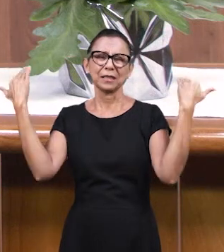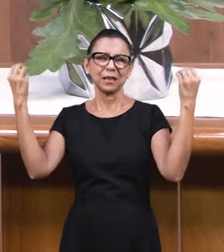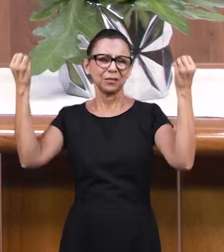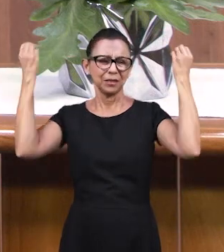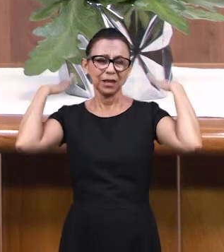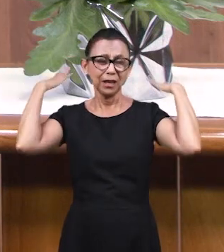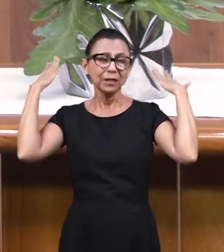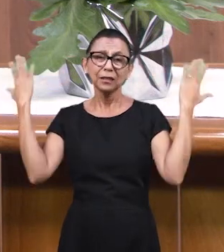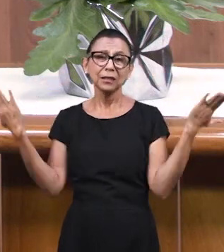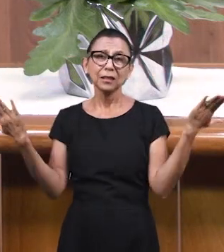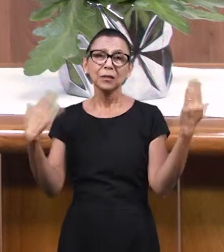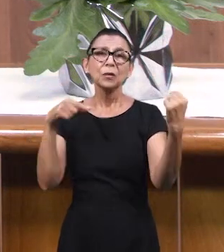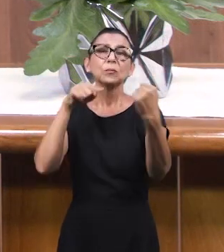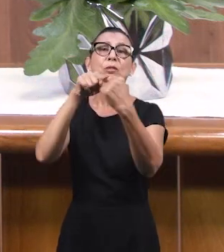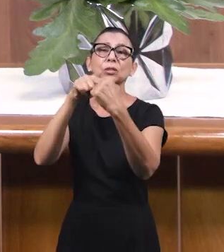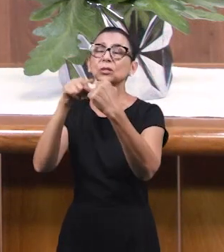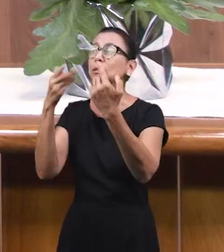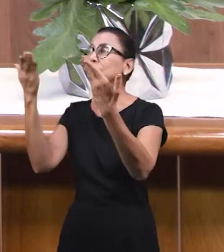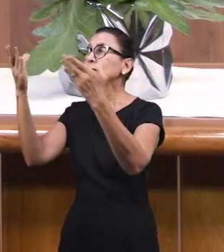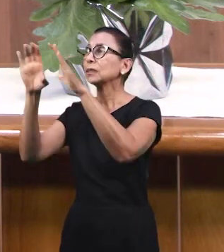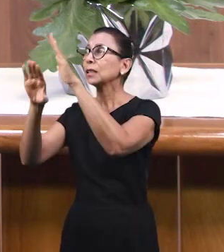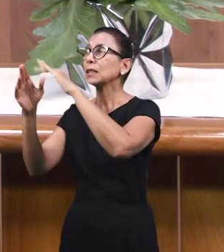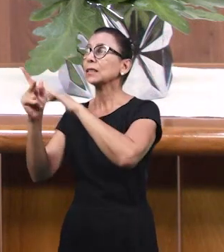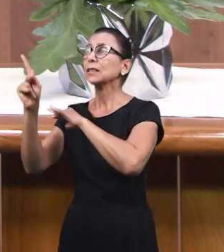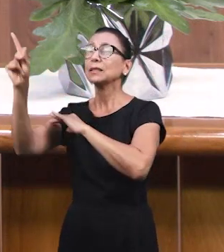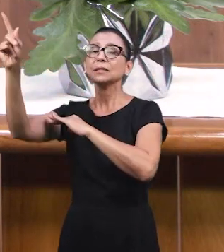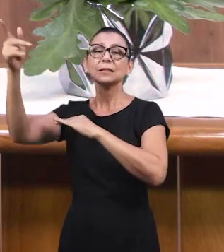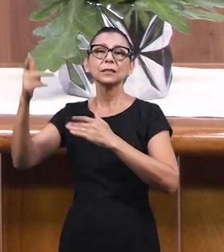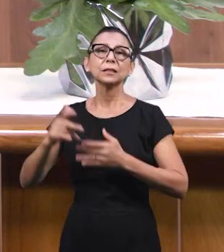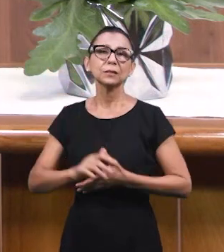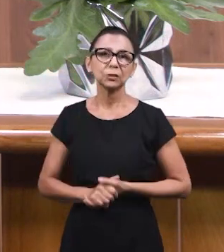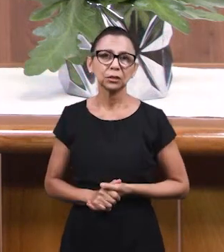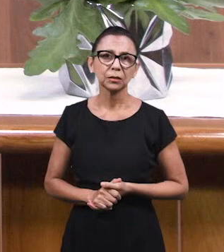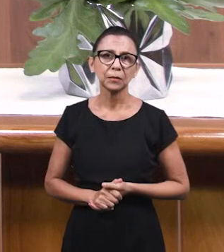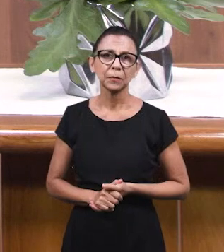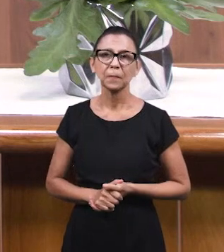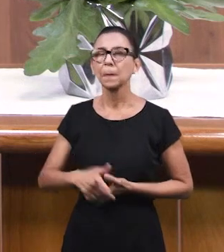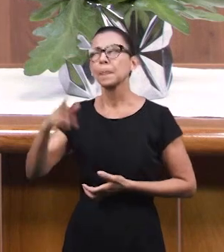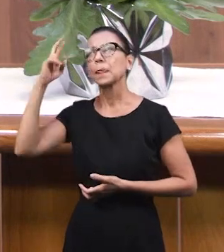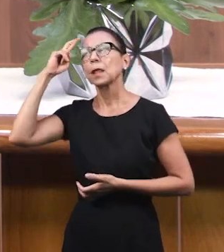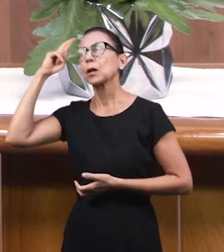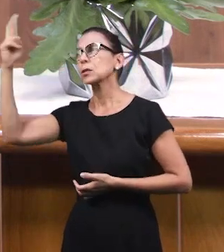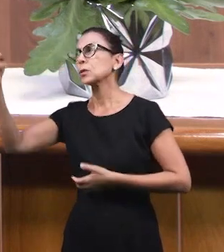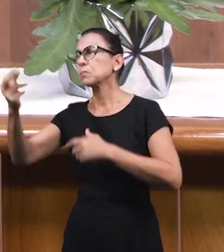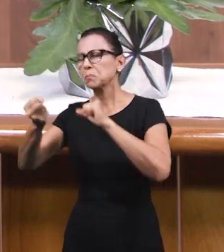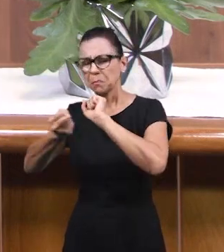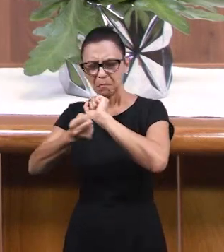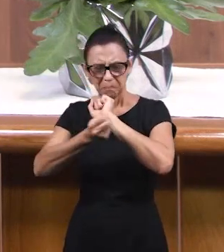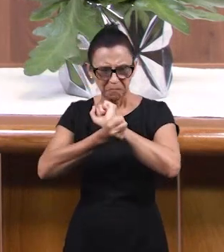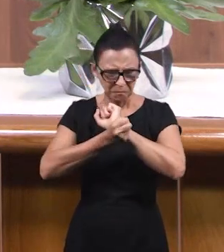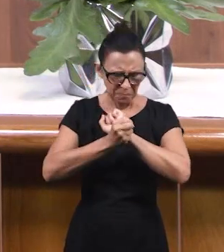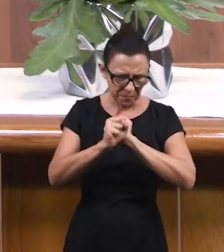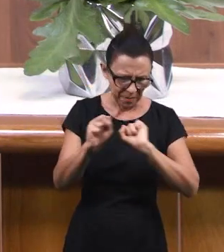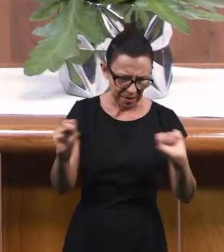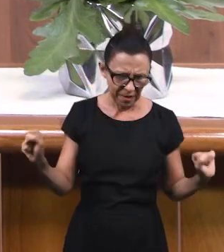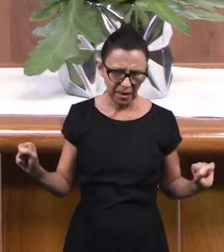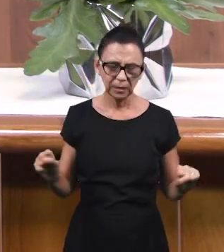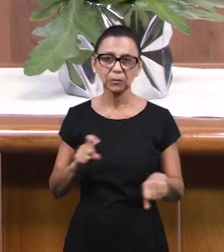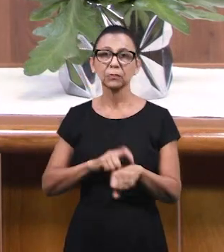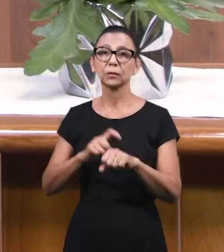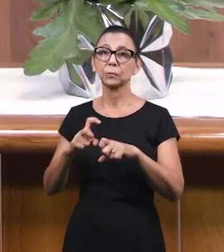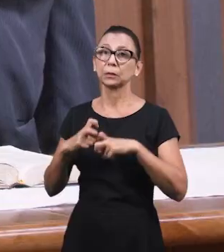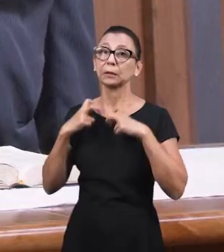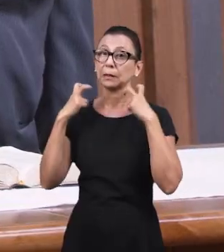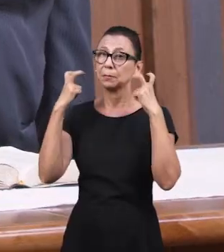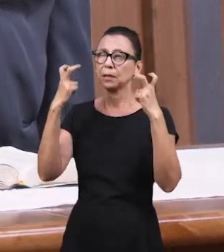Какая цель наша? Вечность с Богом. Почти высшего звания Божьего Христа Иисусе. Просить освобождение Бога.